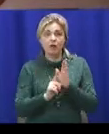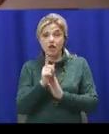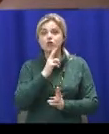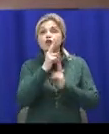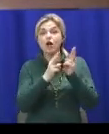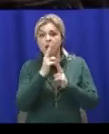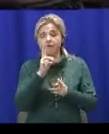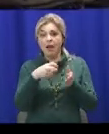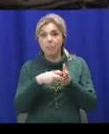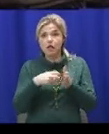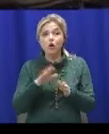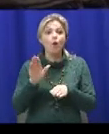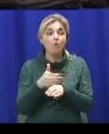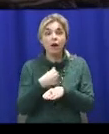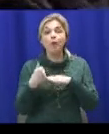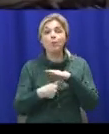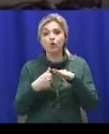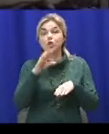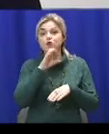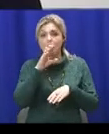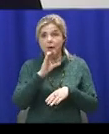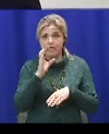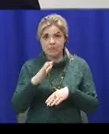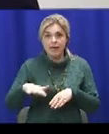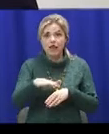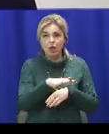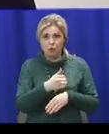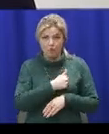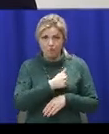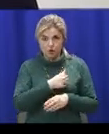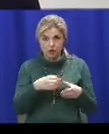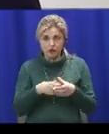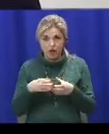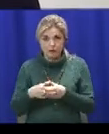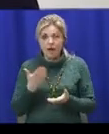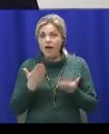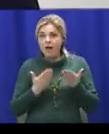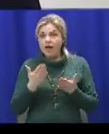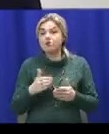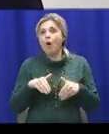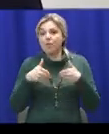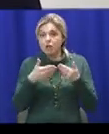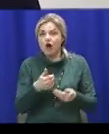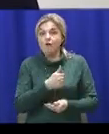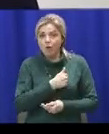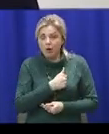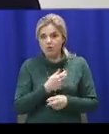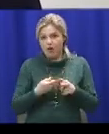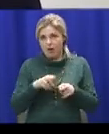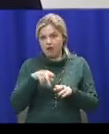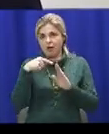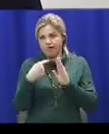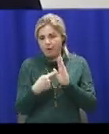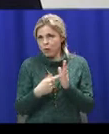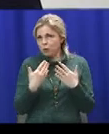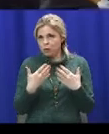письмами «Уберите бродячих собак з території воїнської части». Тобто, якщо обращаються вже в воїнські части, то це питання вже дошов до своєго